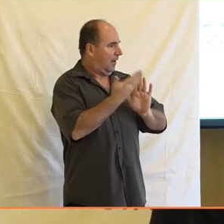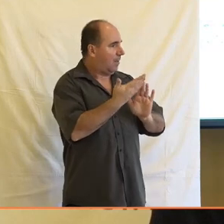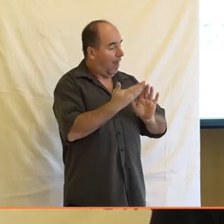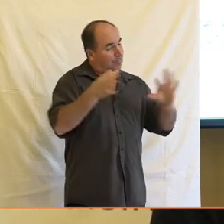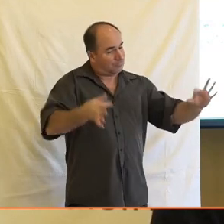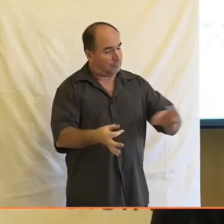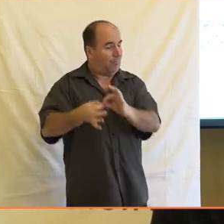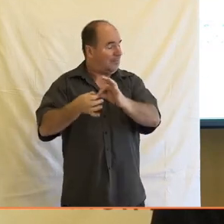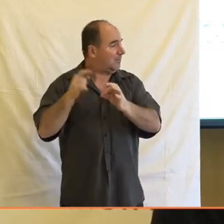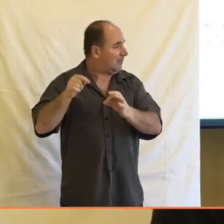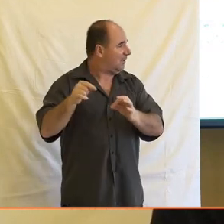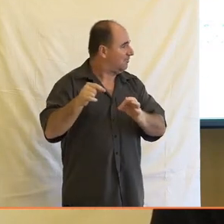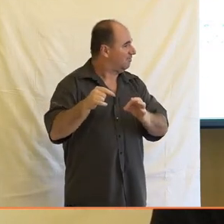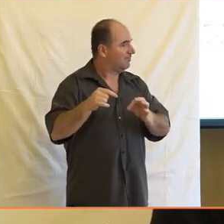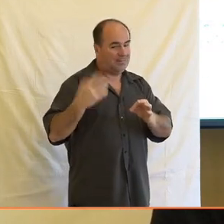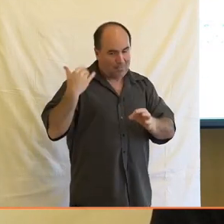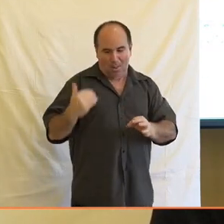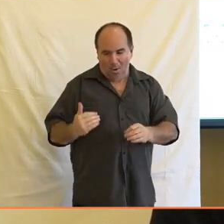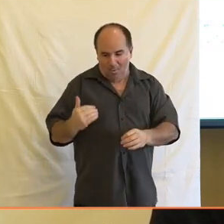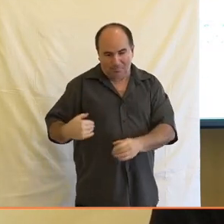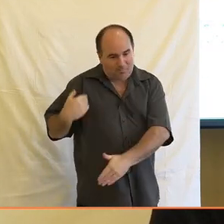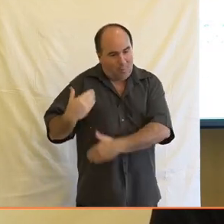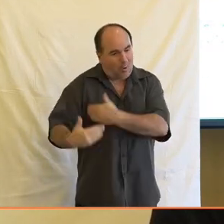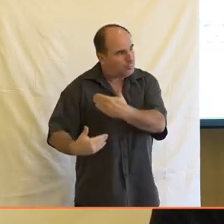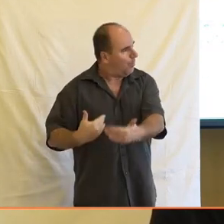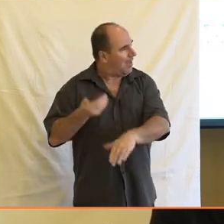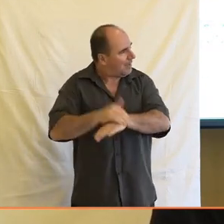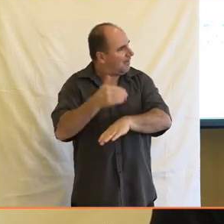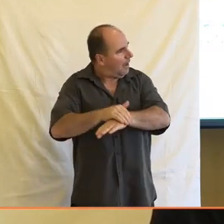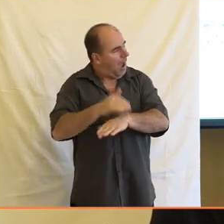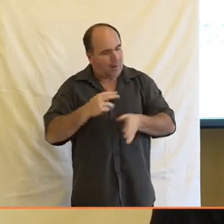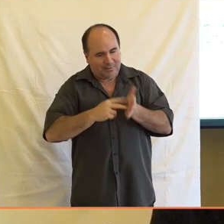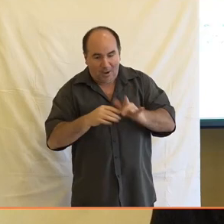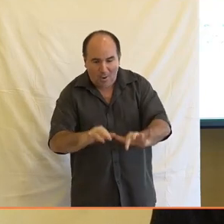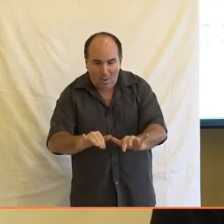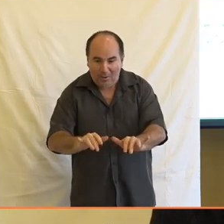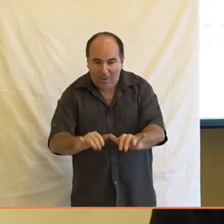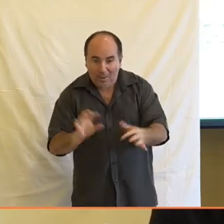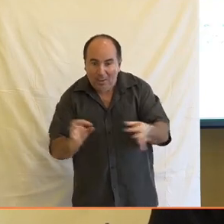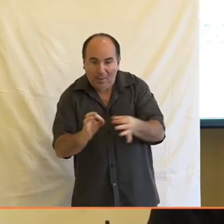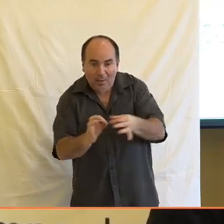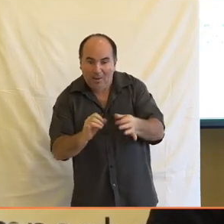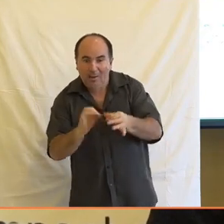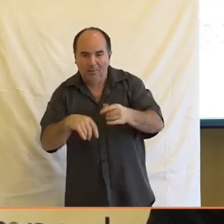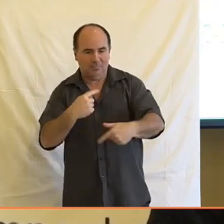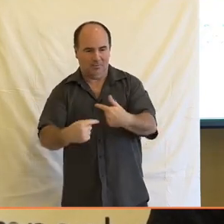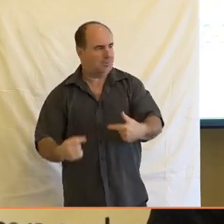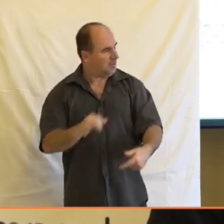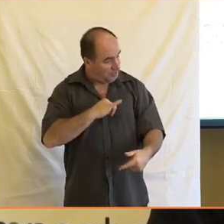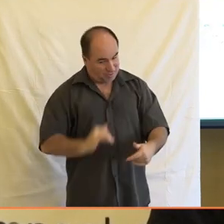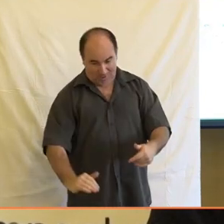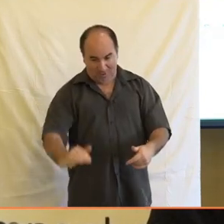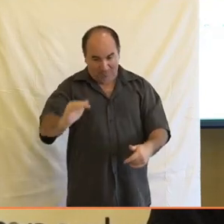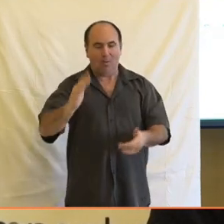prostě s tím, že opravdu tam nebyl ten pozvolný proces zvykání si na tu technologii a učení se s ní zacházet a vědomí toho, co musím udělat,